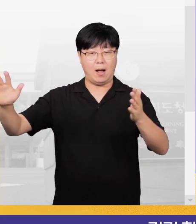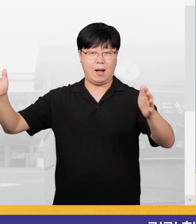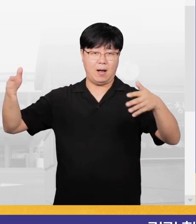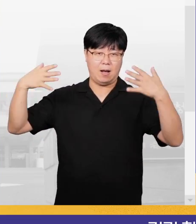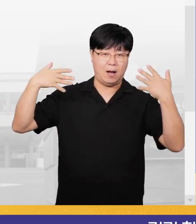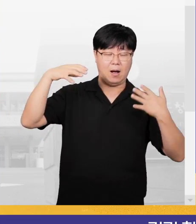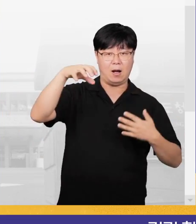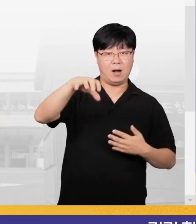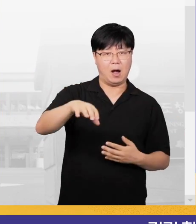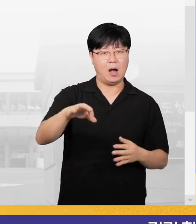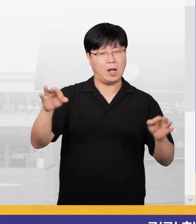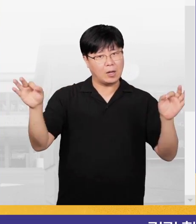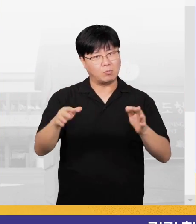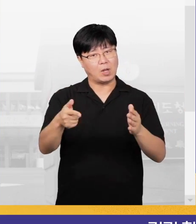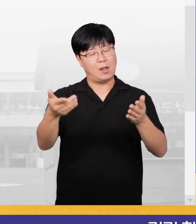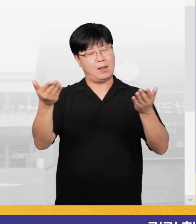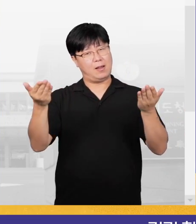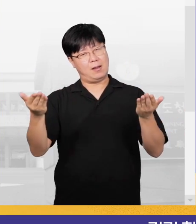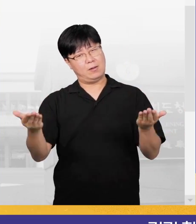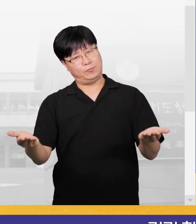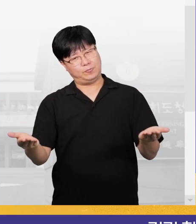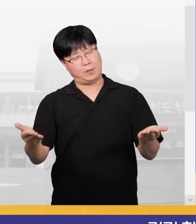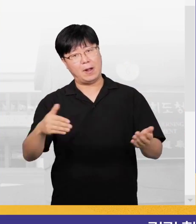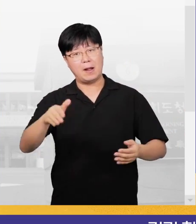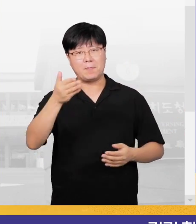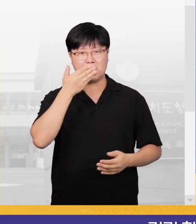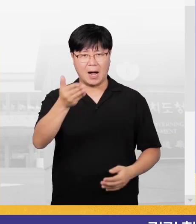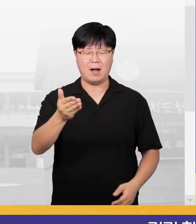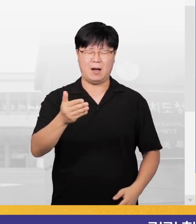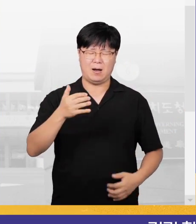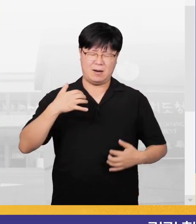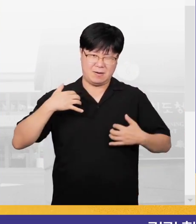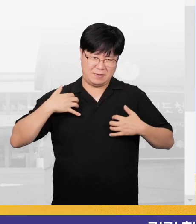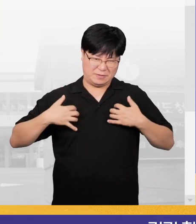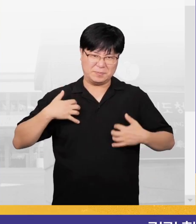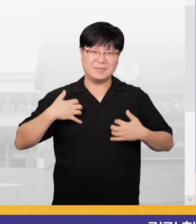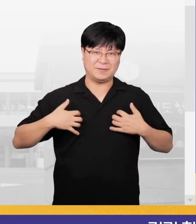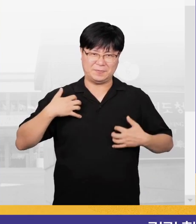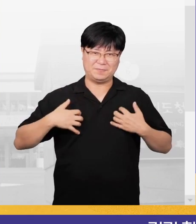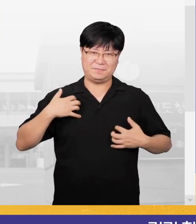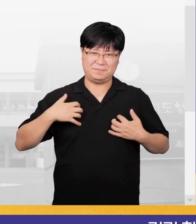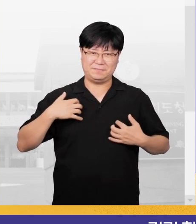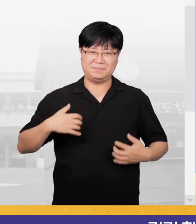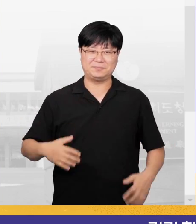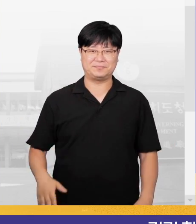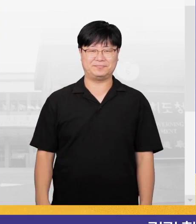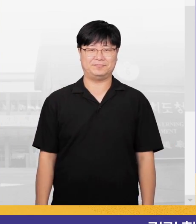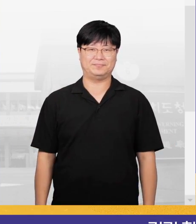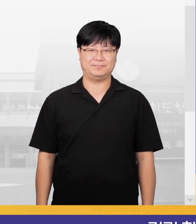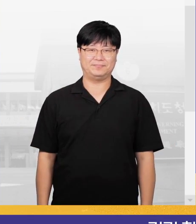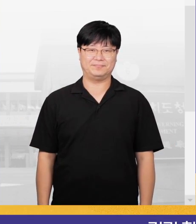거기 바람이 찬 바람이 이렇게 흐르는 거기에 씌워갈 수 있어서